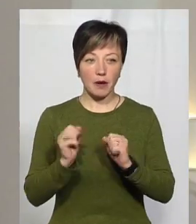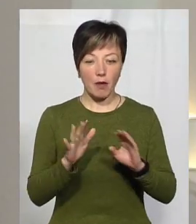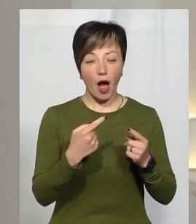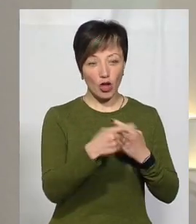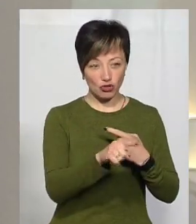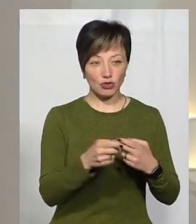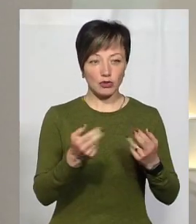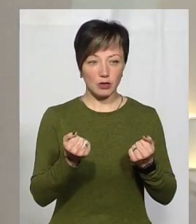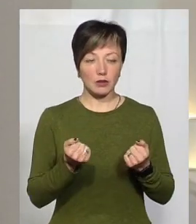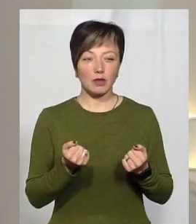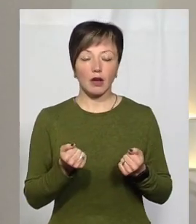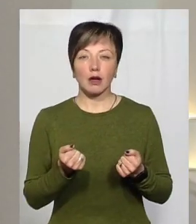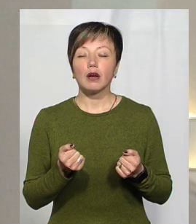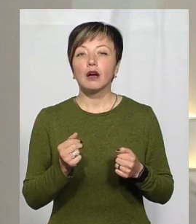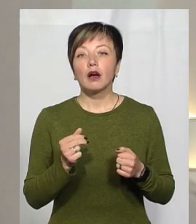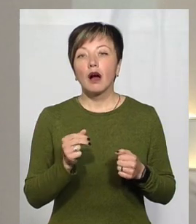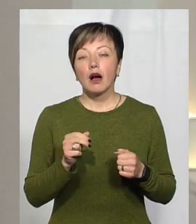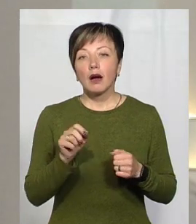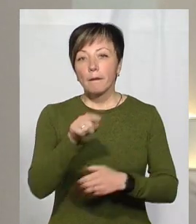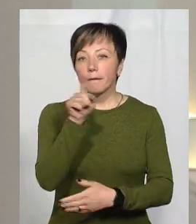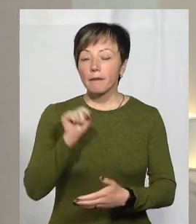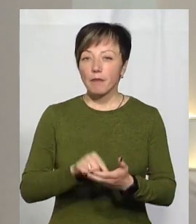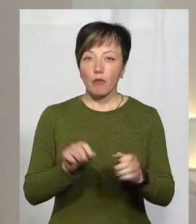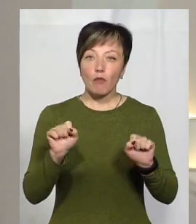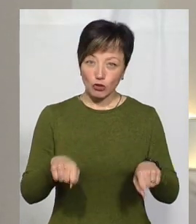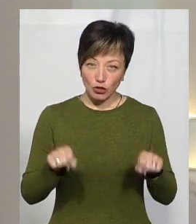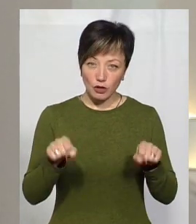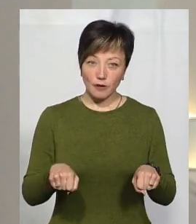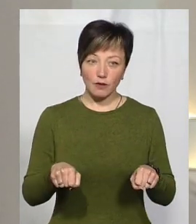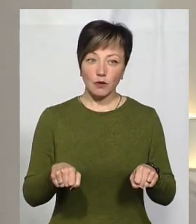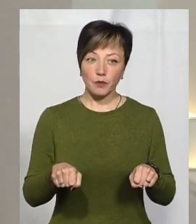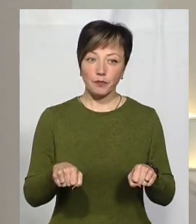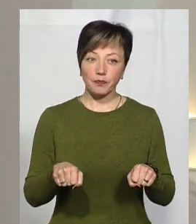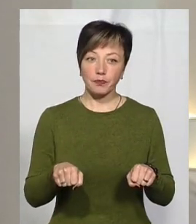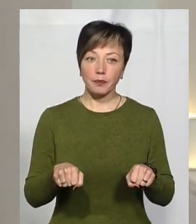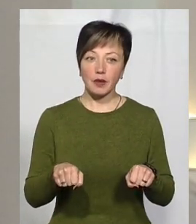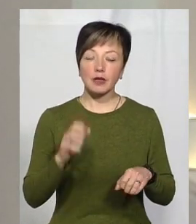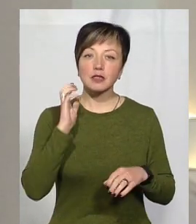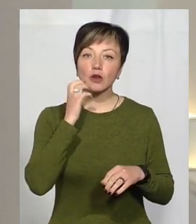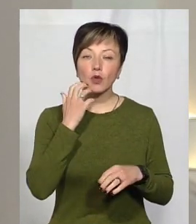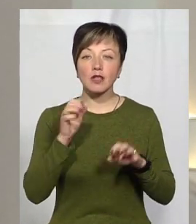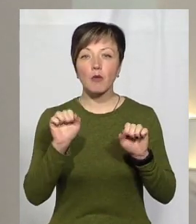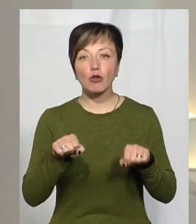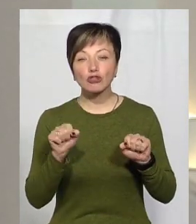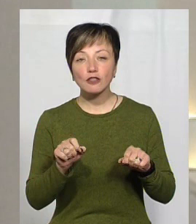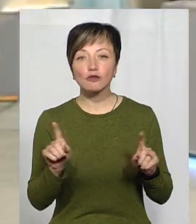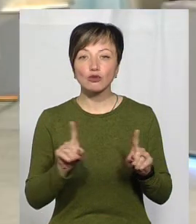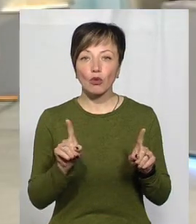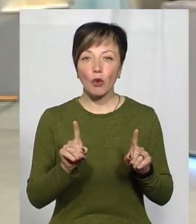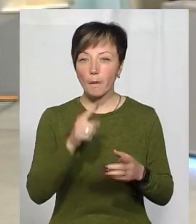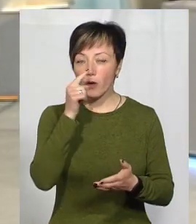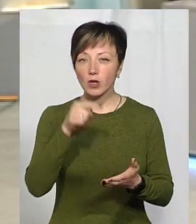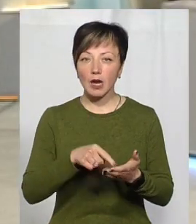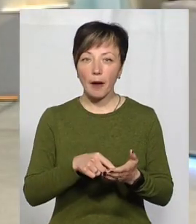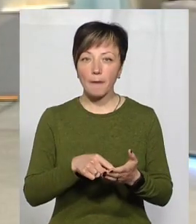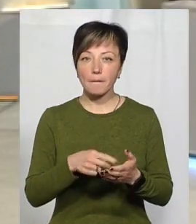А чи можливо, ну, наскільки серйозна вірогідність того, що може